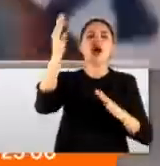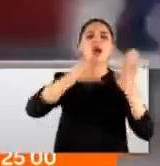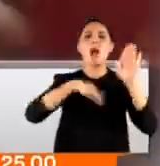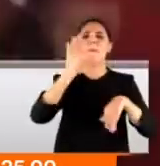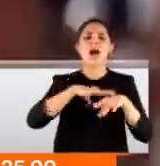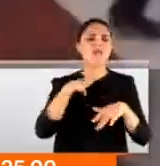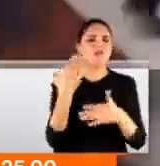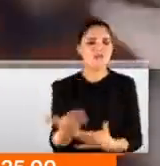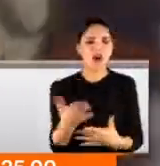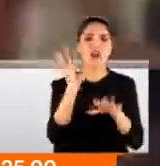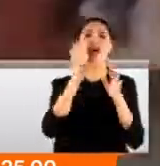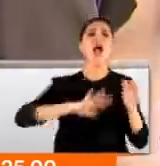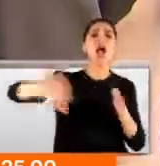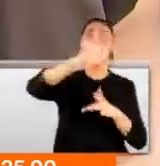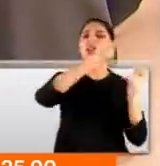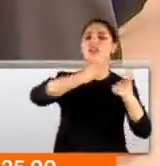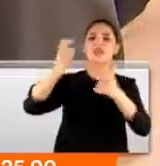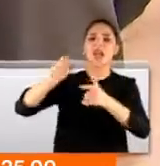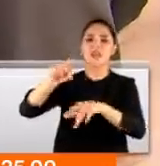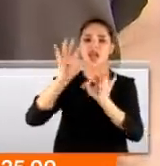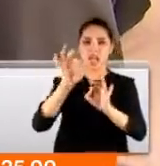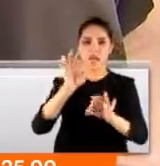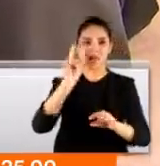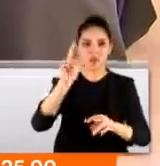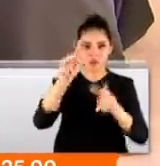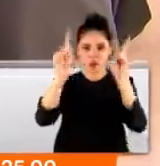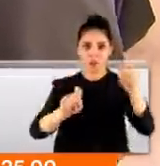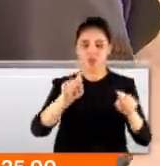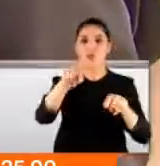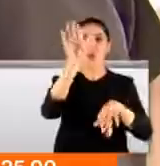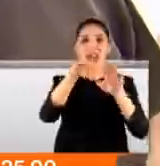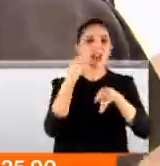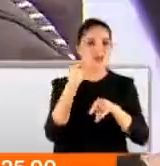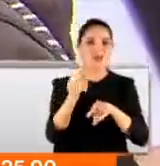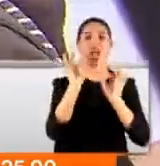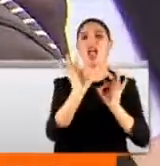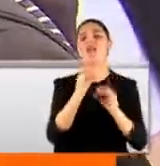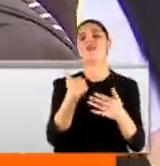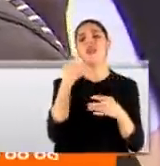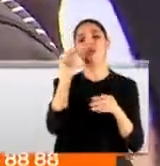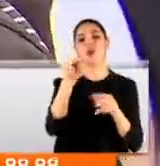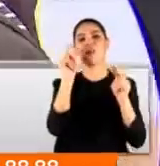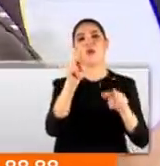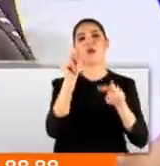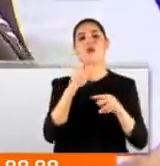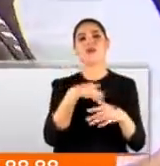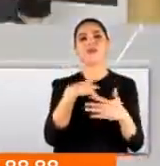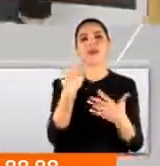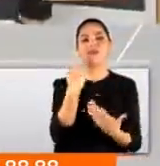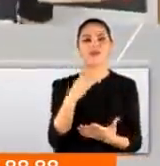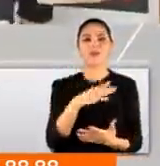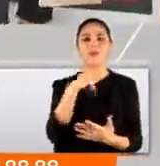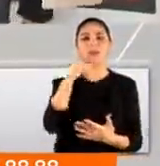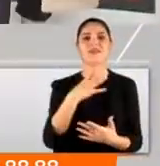kampanya var. Hem de her yerde. Çok mu sık çıkıyor karşınıza bu reklamlar? Evet maalesef. Sürekli gözümüzün içine sokuyorlar.